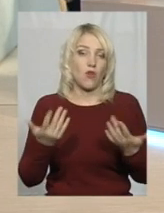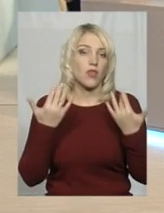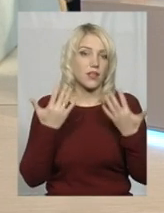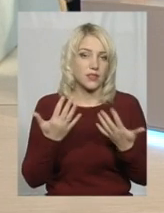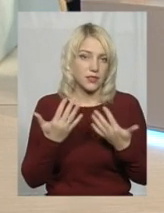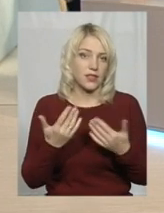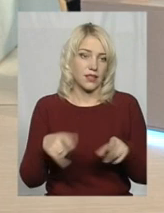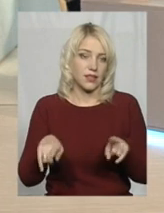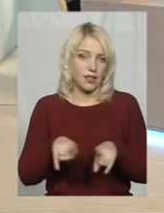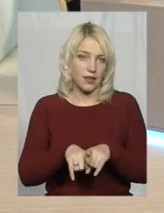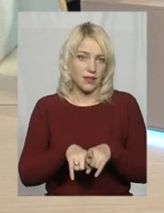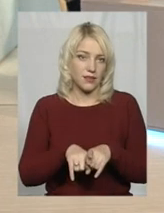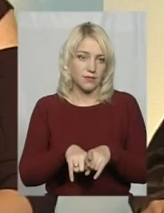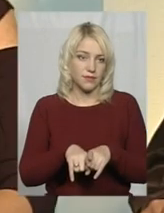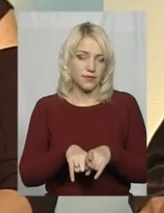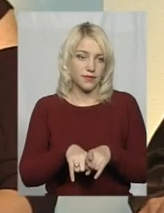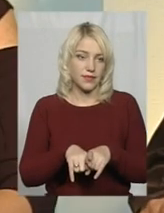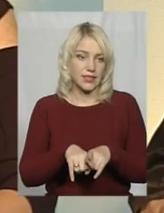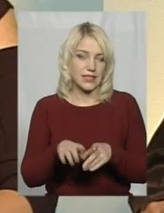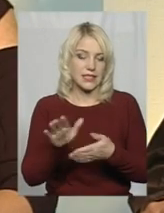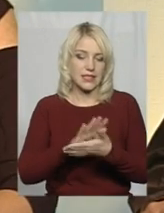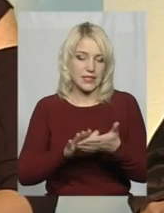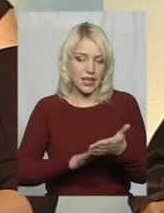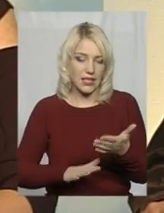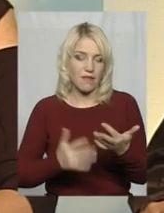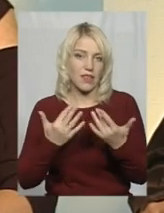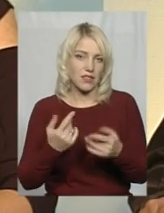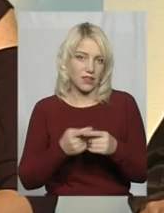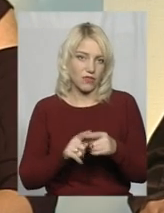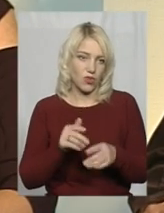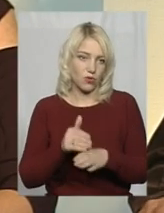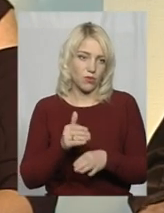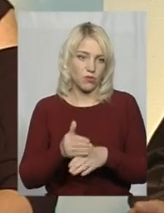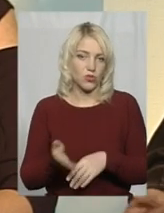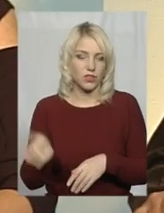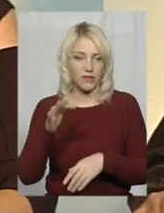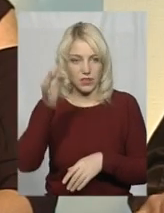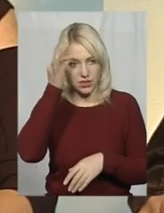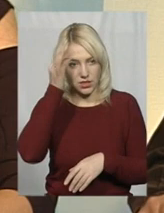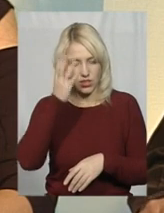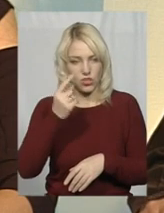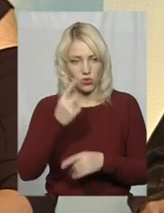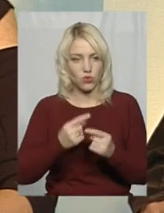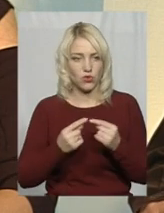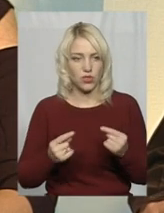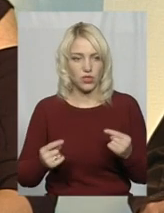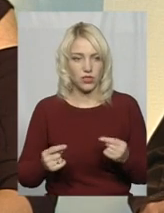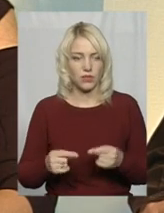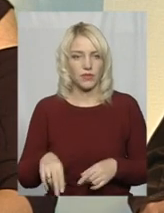така заява, наскільки вона допоможе. Тому що, давайте згадаємо ще з одну річ, яка називається